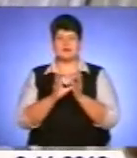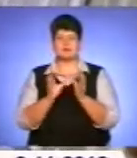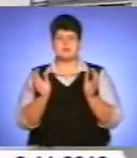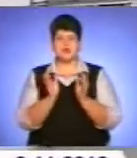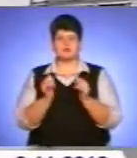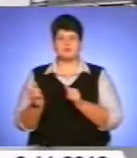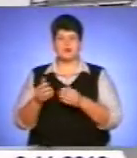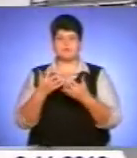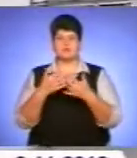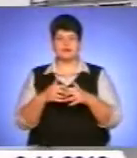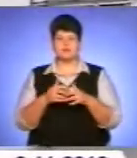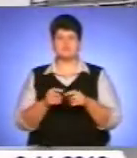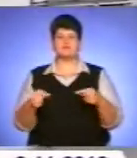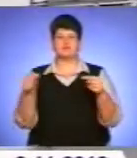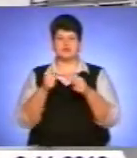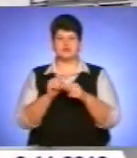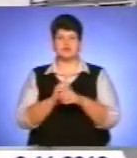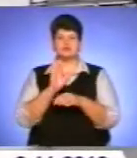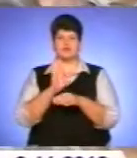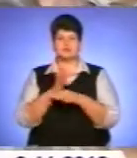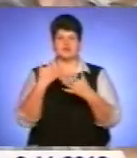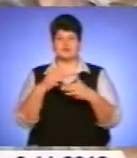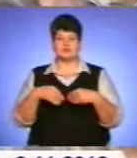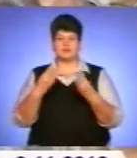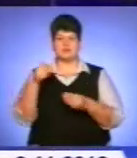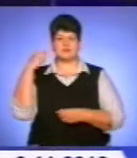обладнанням. Відповідне розпорядження вже підписав президент.